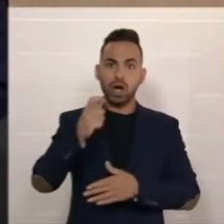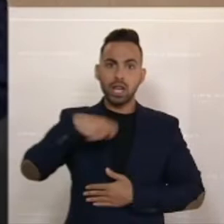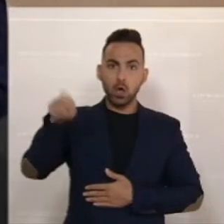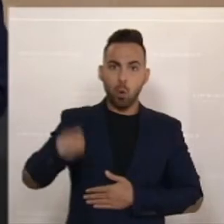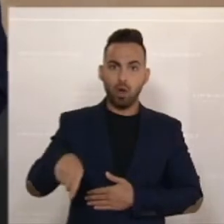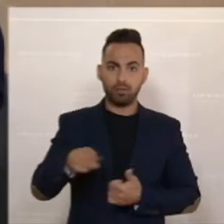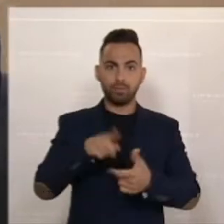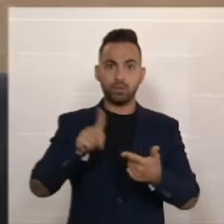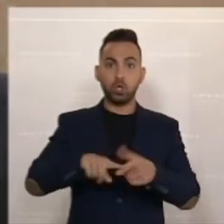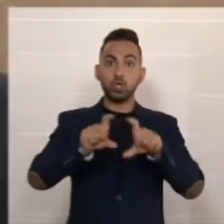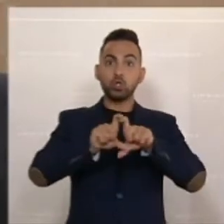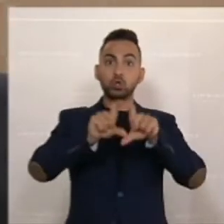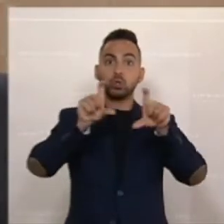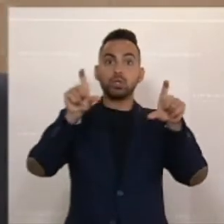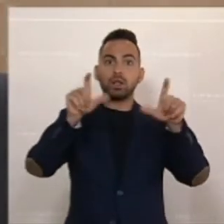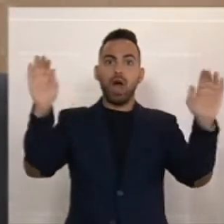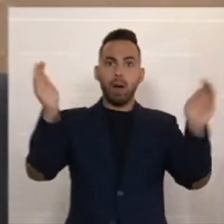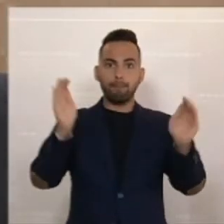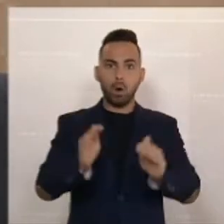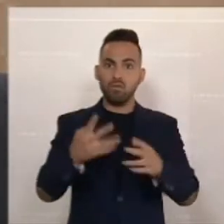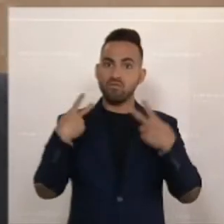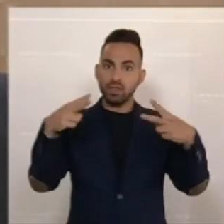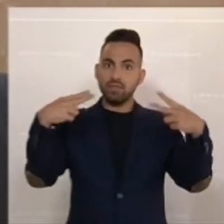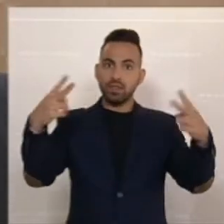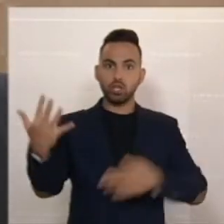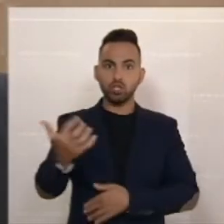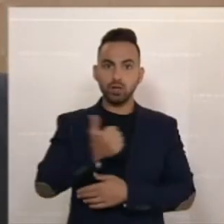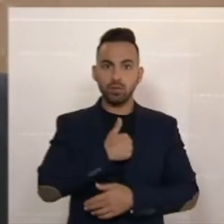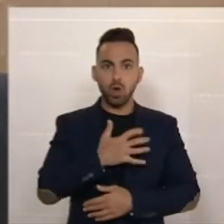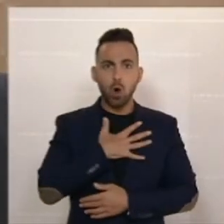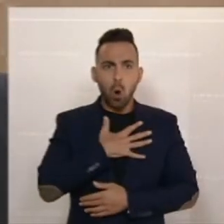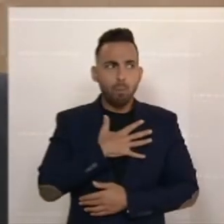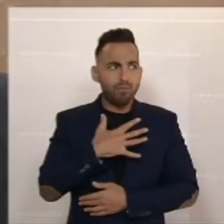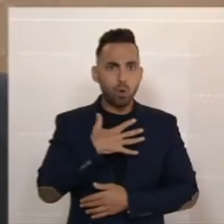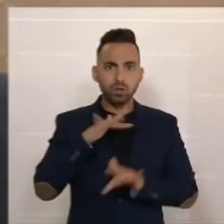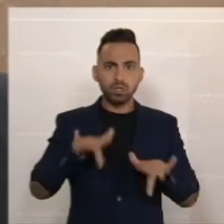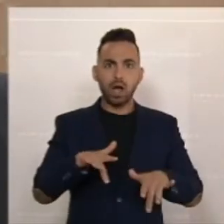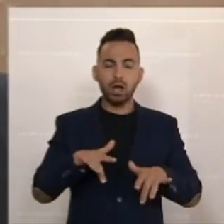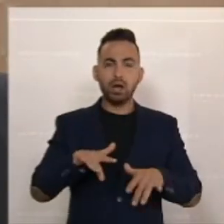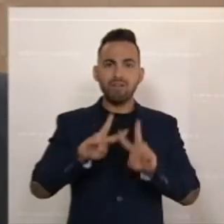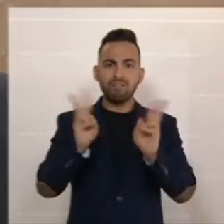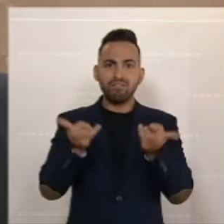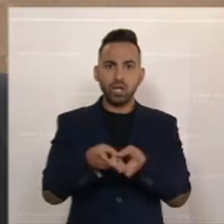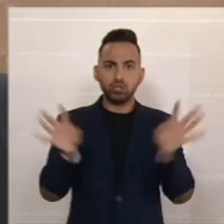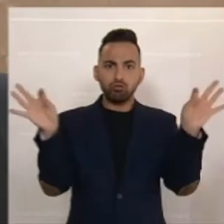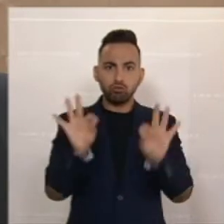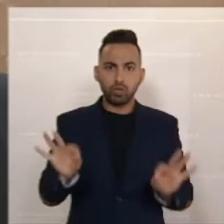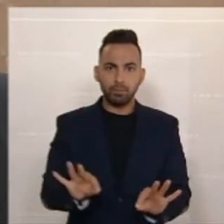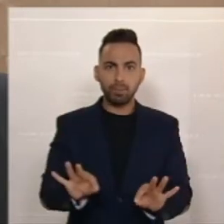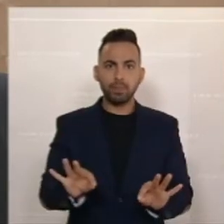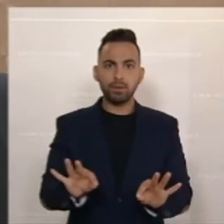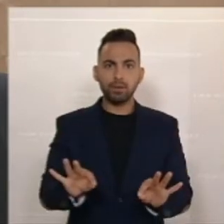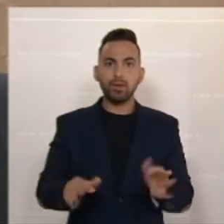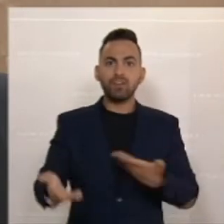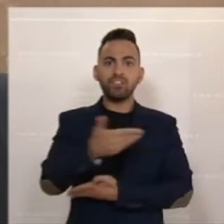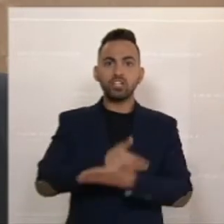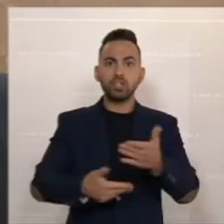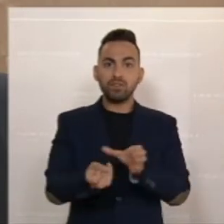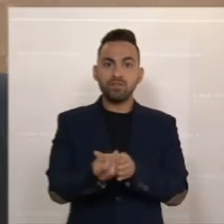bauen weiter Schulden ab. Und wir haben trotz dieser horriblen Umstände auf der Welt weiter Wirtschaftswachstum.